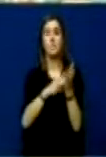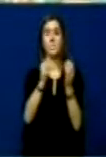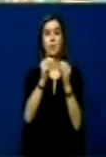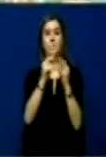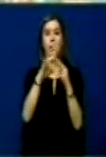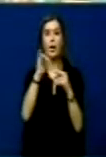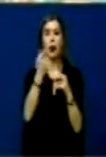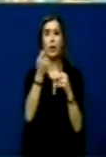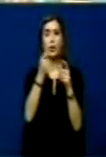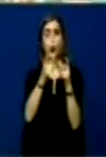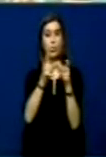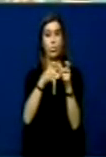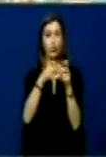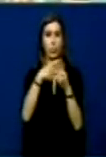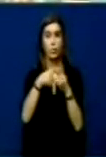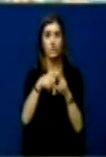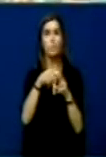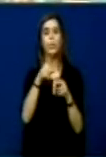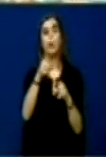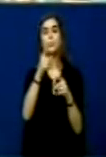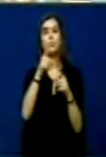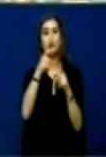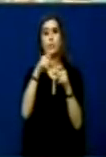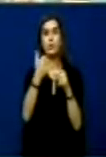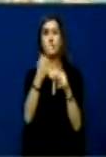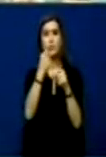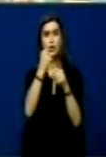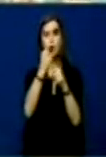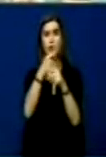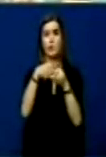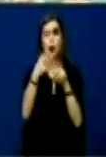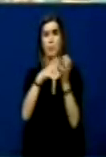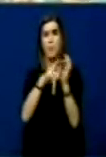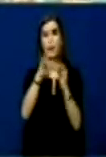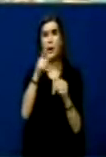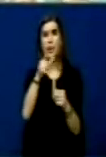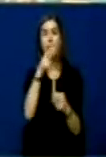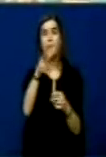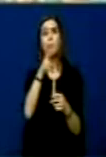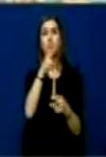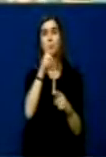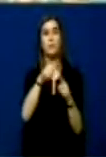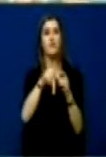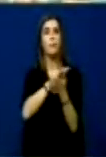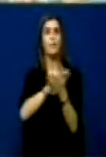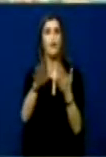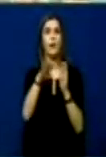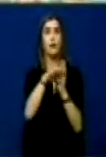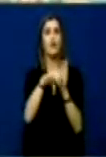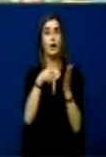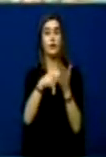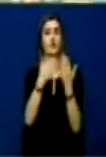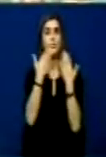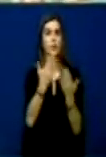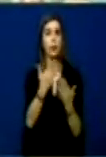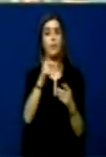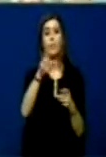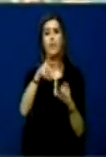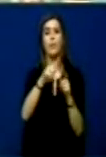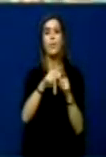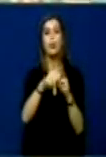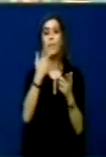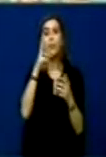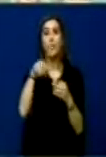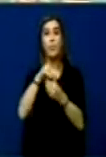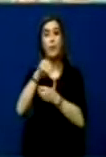kushtet ton të ikë vojtjës e dënimit, duke e ditur se me këtë liqë do t'i falet vrasja, po a do t'i falet vrasja